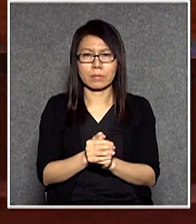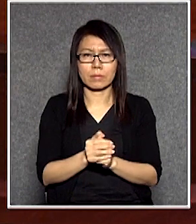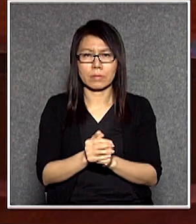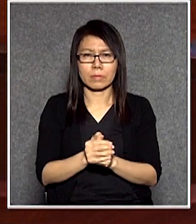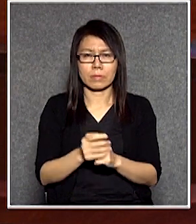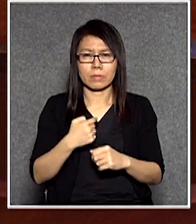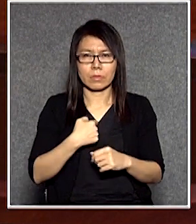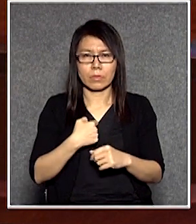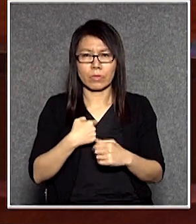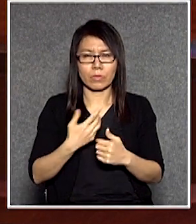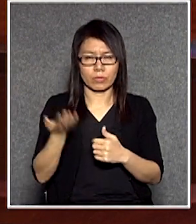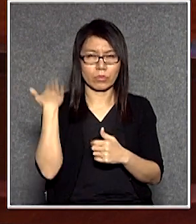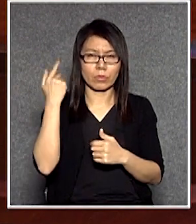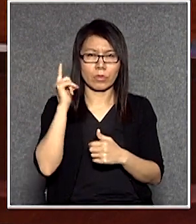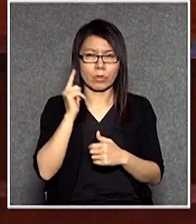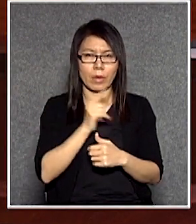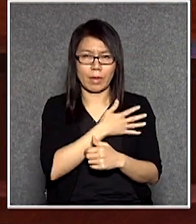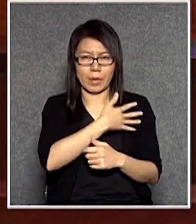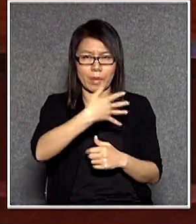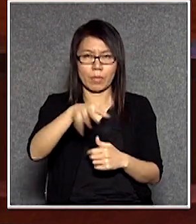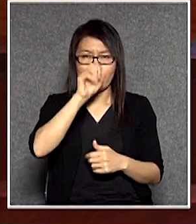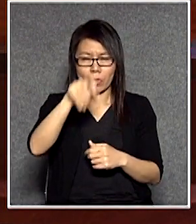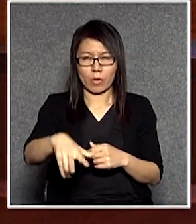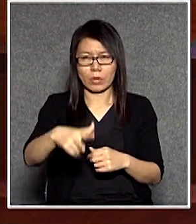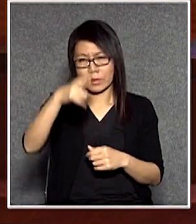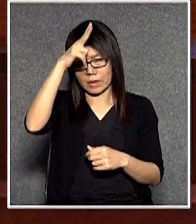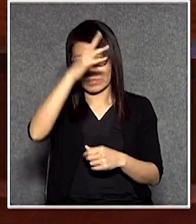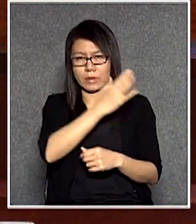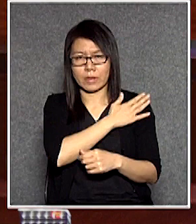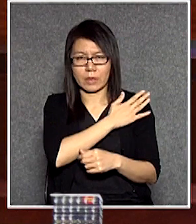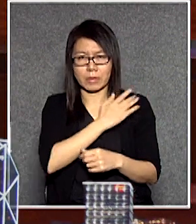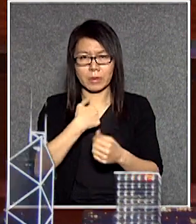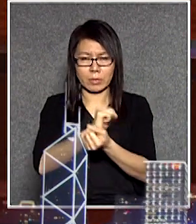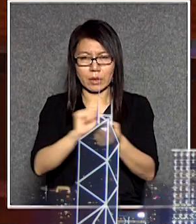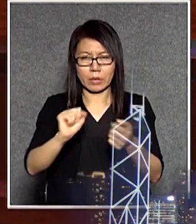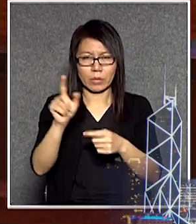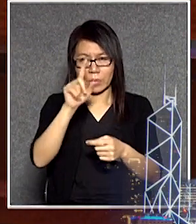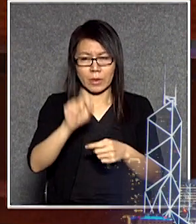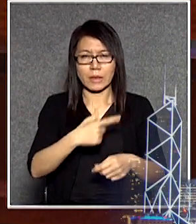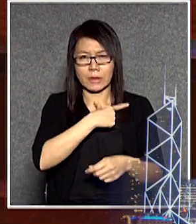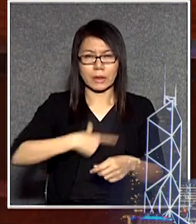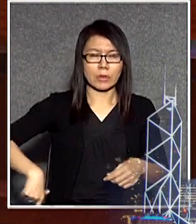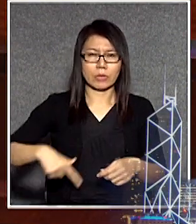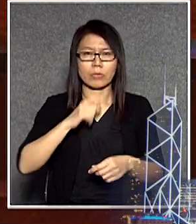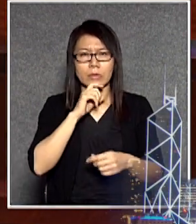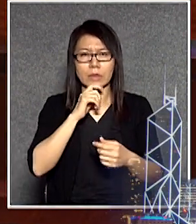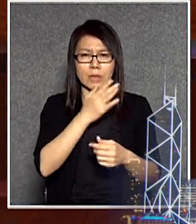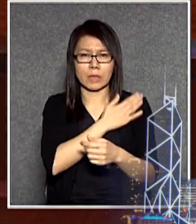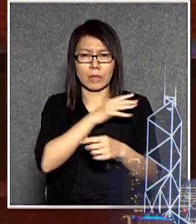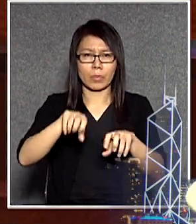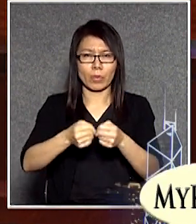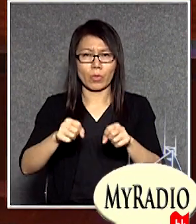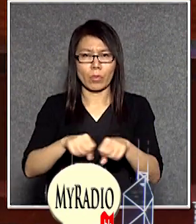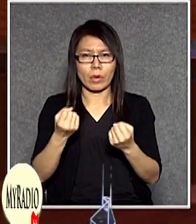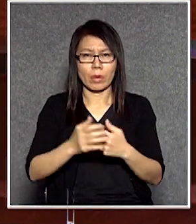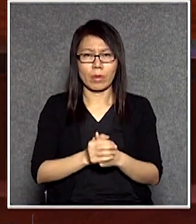我在上星期五發言提到官議員的責任就是解決問題議員的責任是破壞大哥,